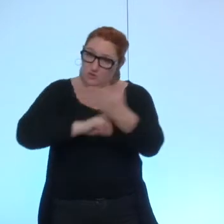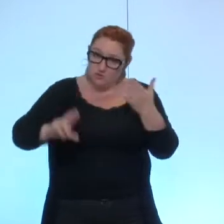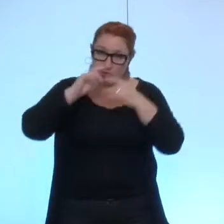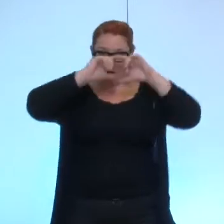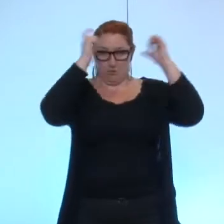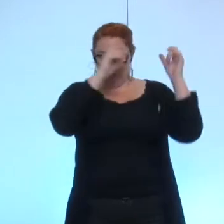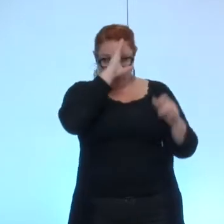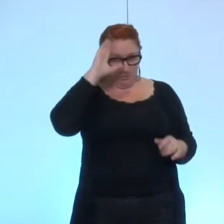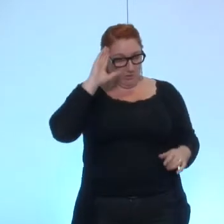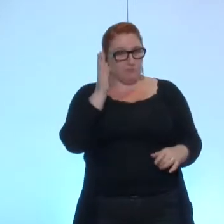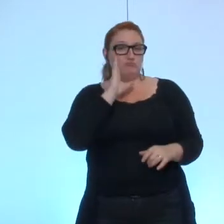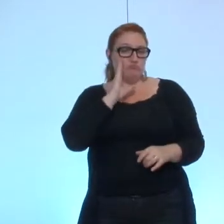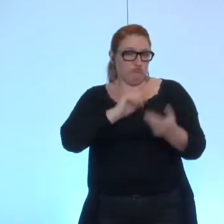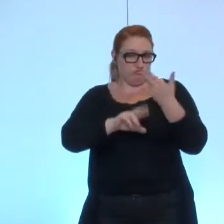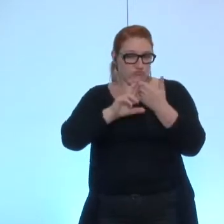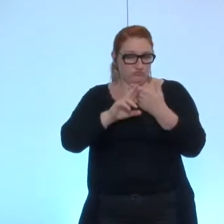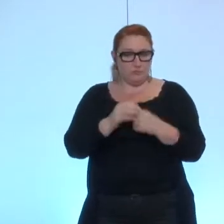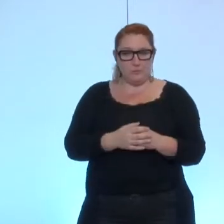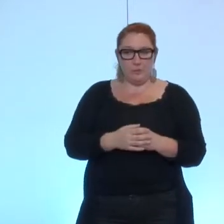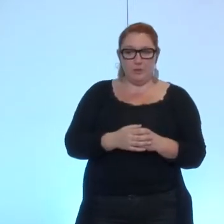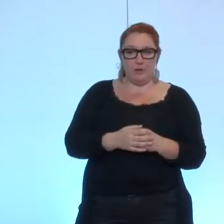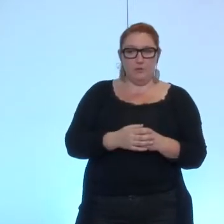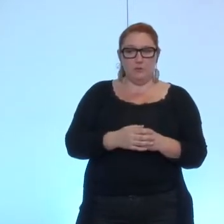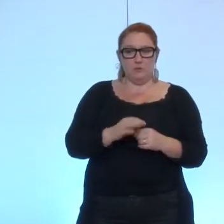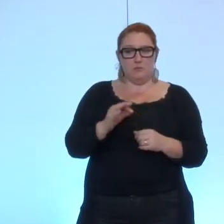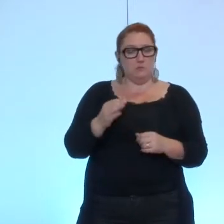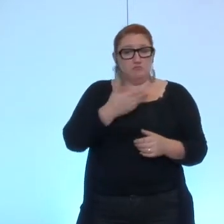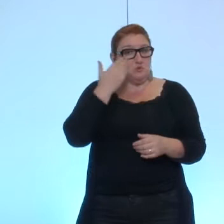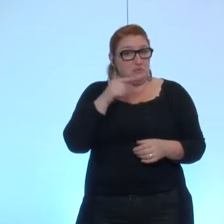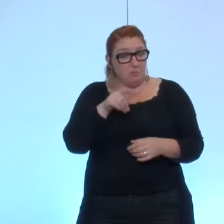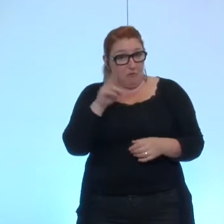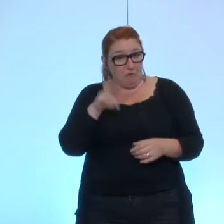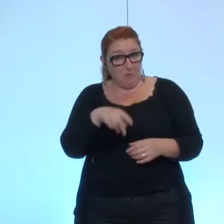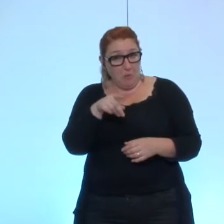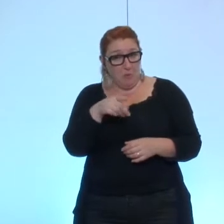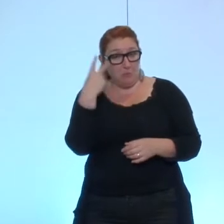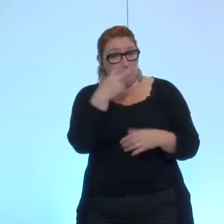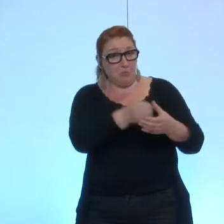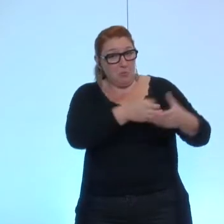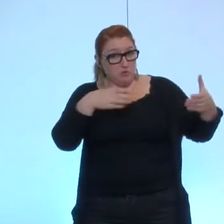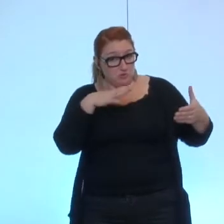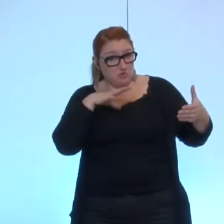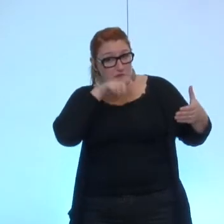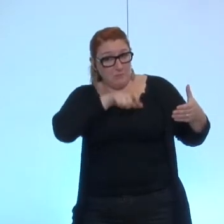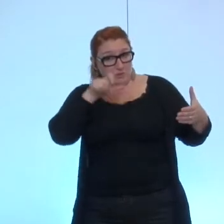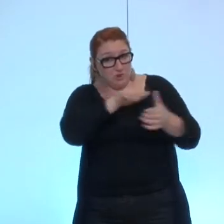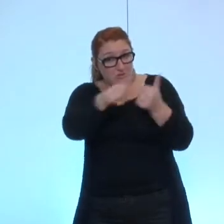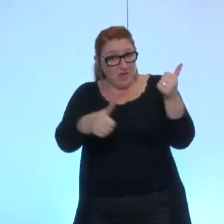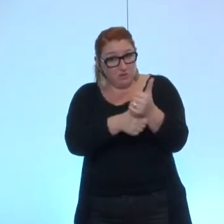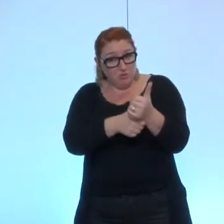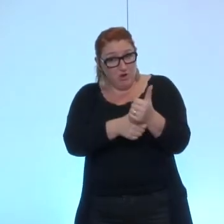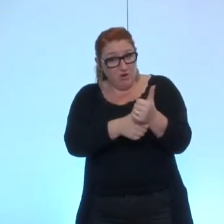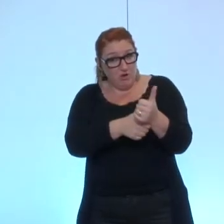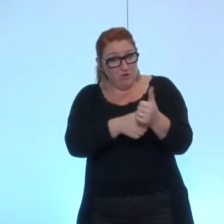Donc, merci de me répondre sur cette question. D'ailleurs, je ne sais pas s'il y a vraiment dans votre majorité des adjoints qui se